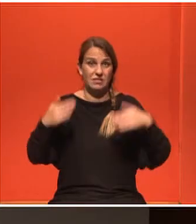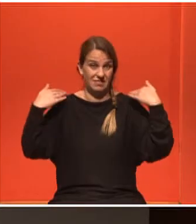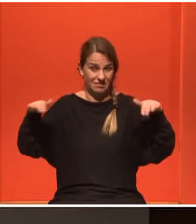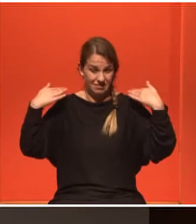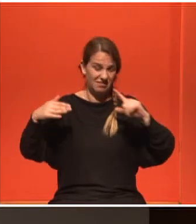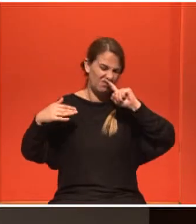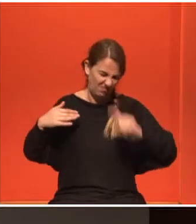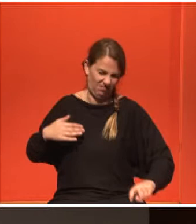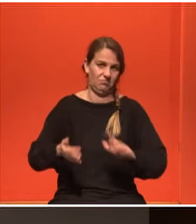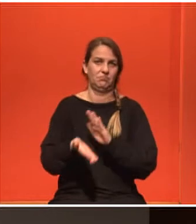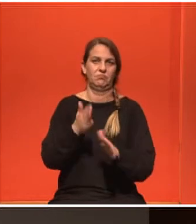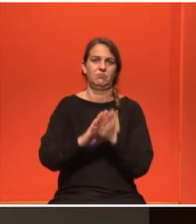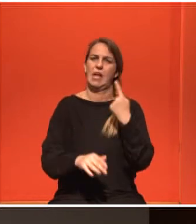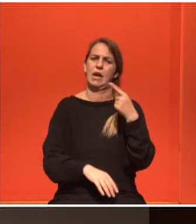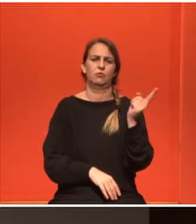Τζοτζίνα,